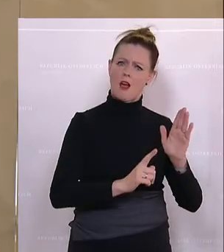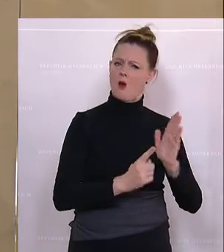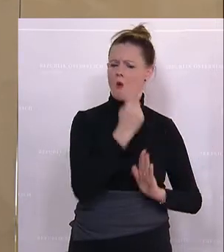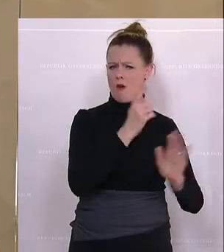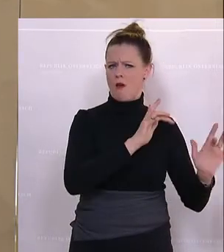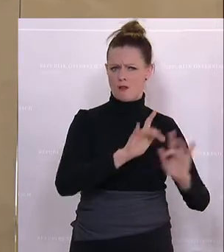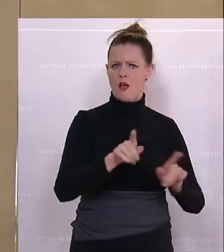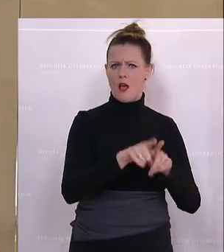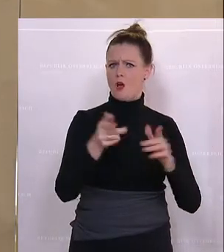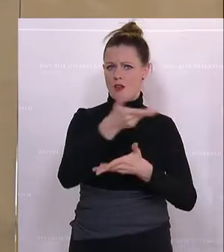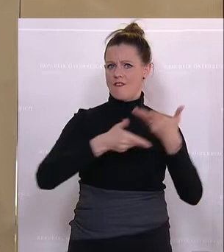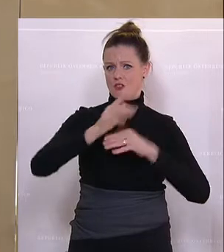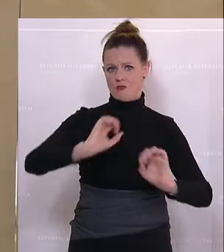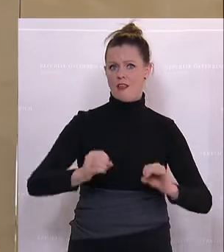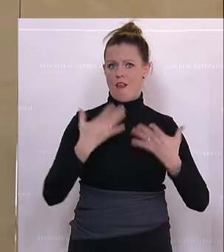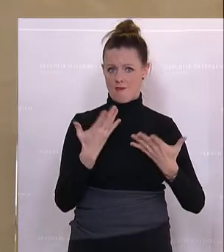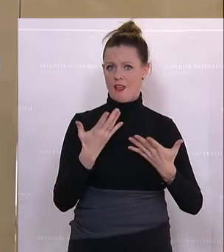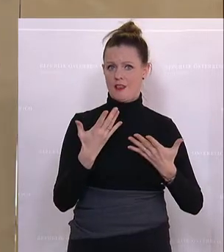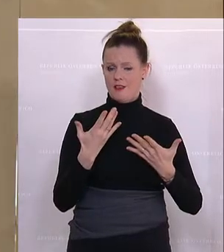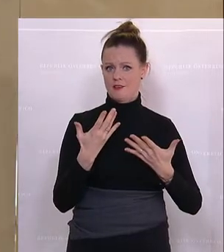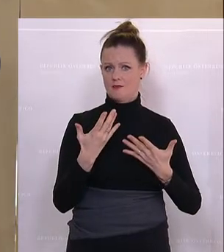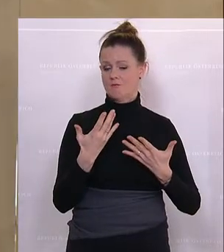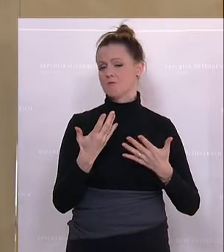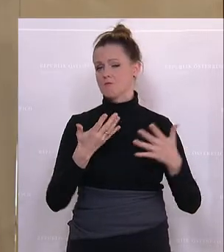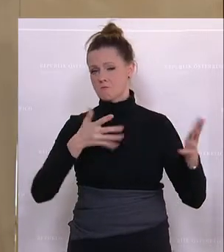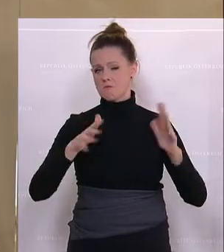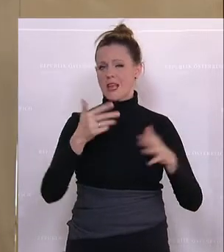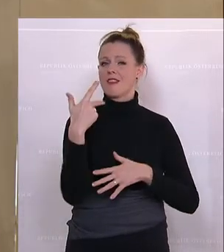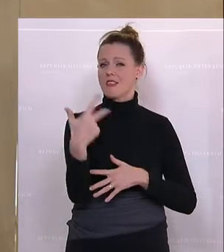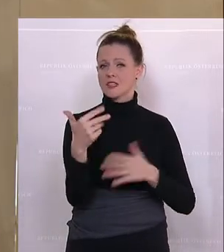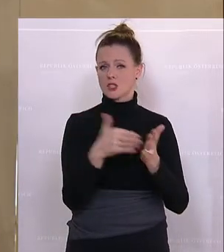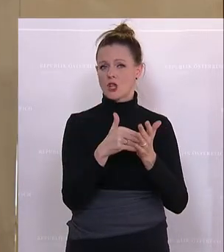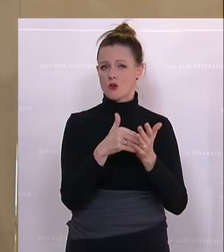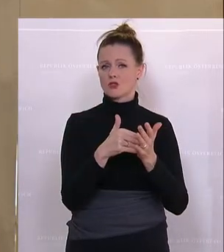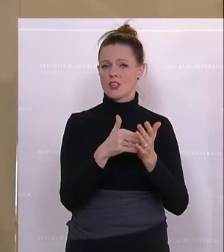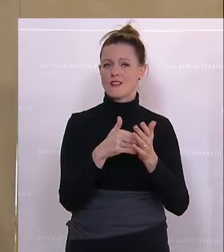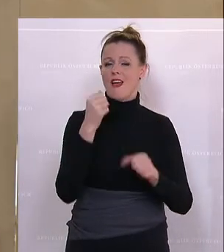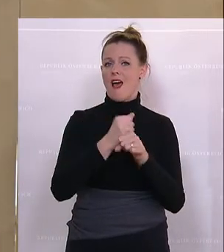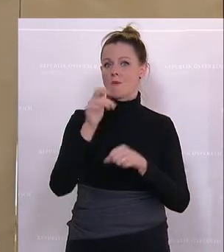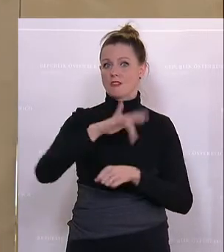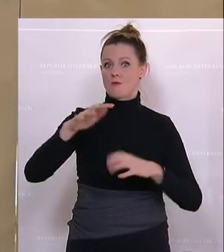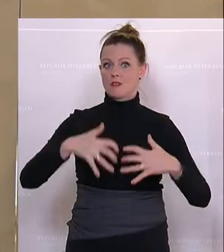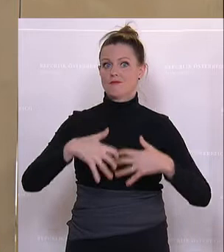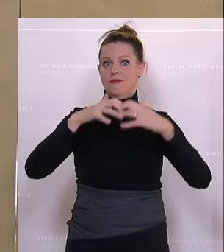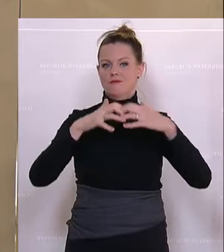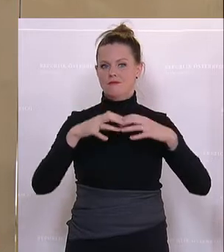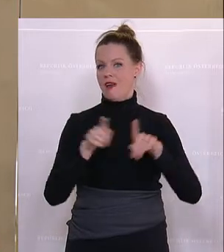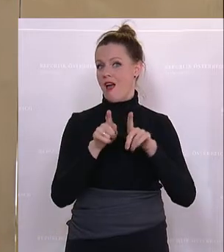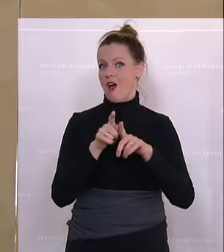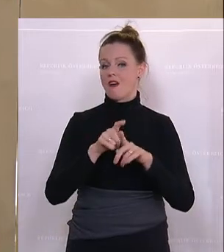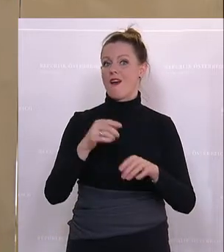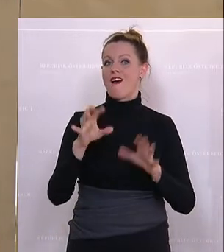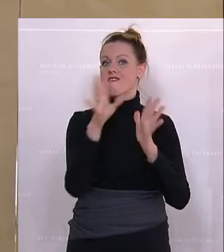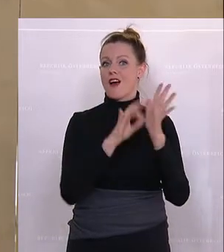es ist ein wirtschaftlicher Effekt, der in etwa 30.000 Arbeitsplätze schafft, der den Faktor